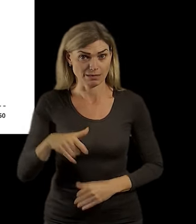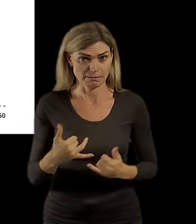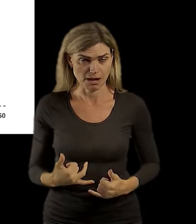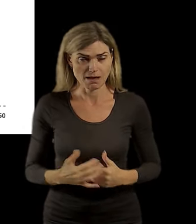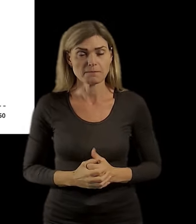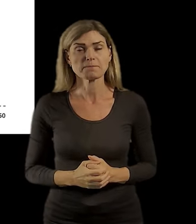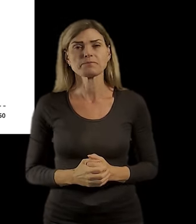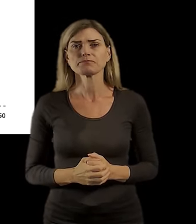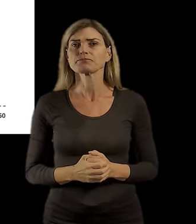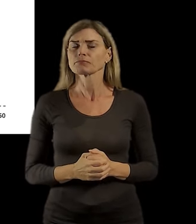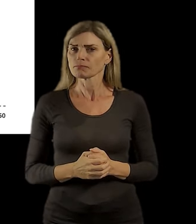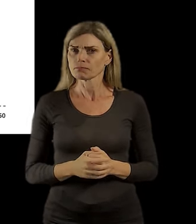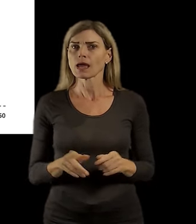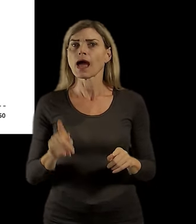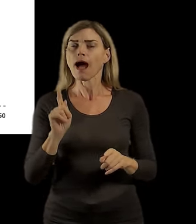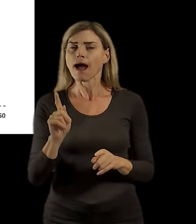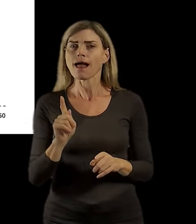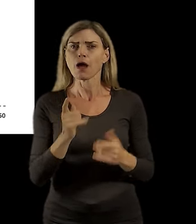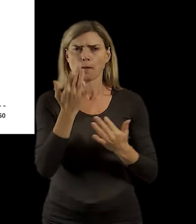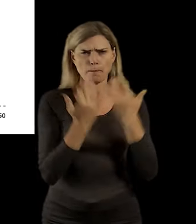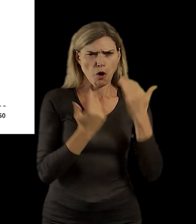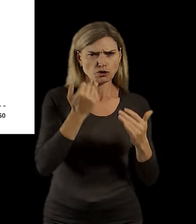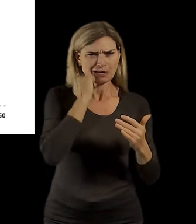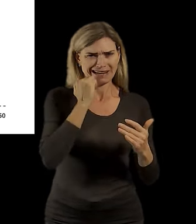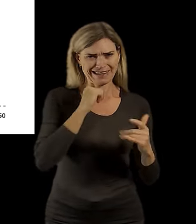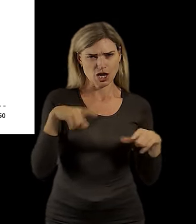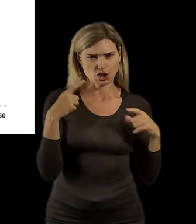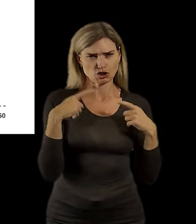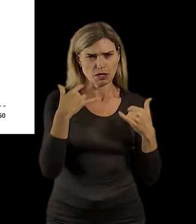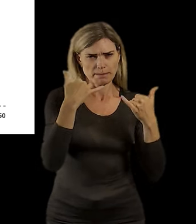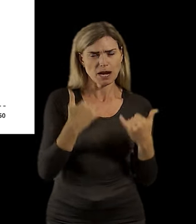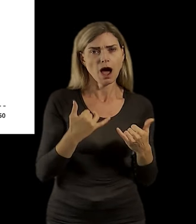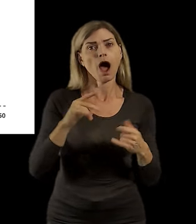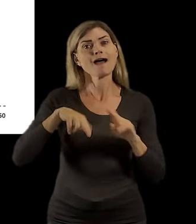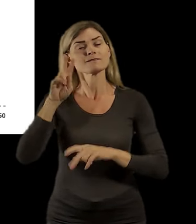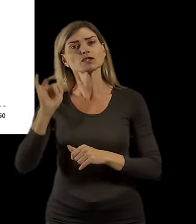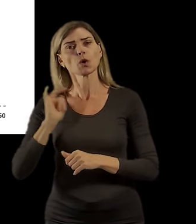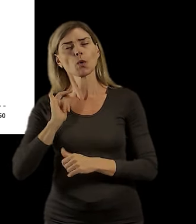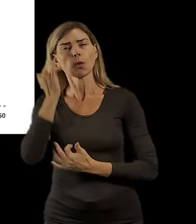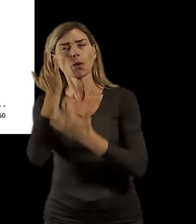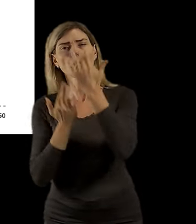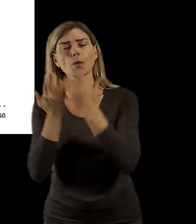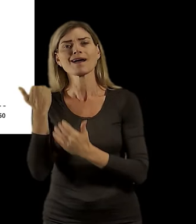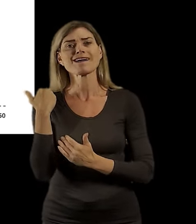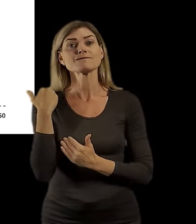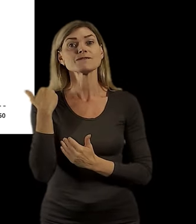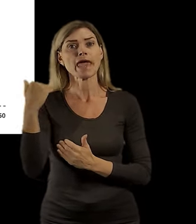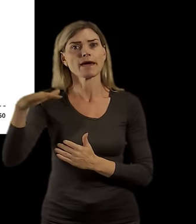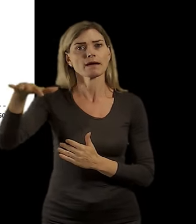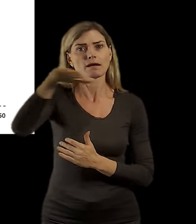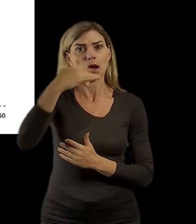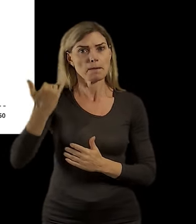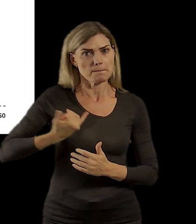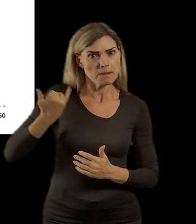Co je možná zajímavější než samotný počet obyvatel, jsou vývoj věkového služení a vůbec